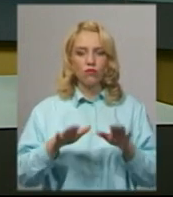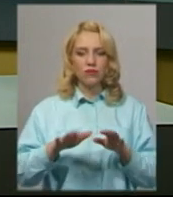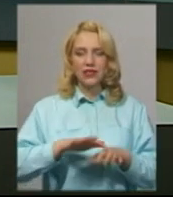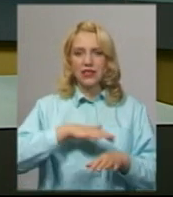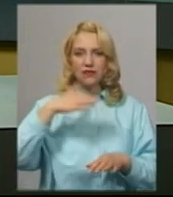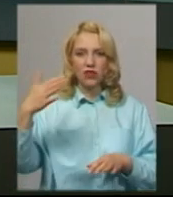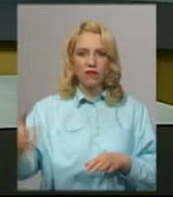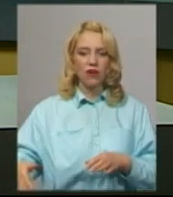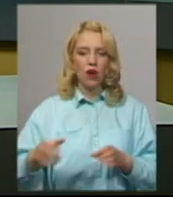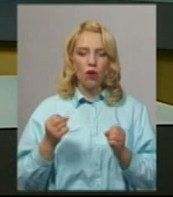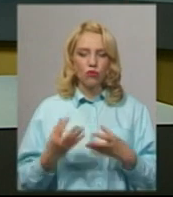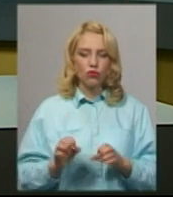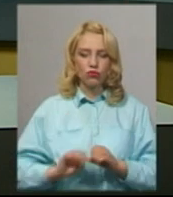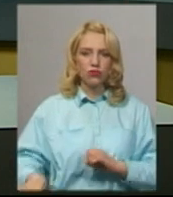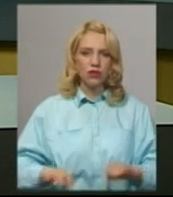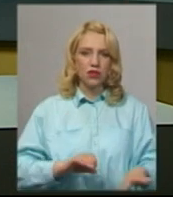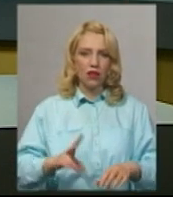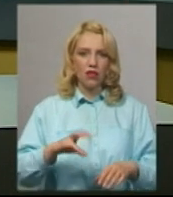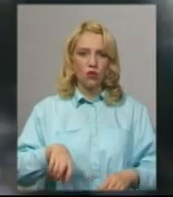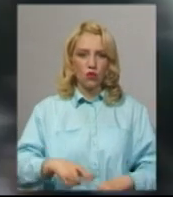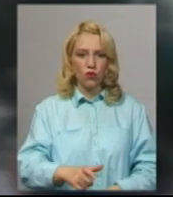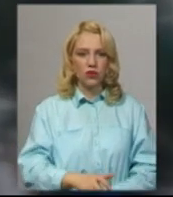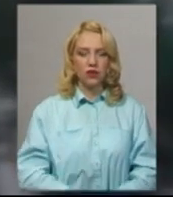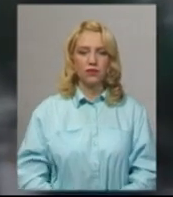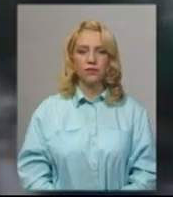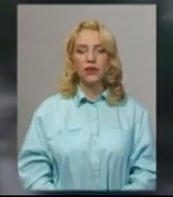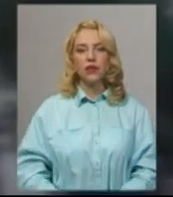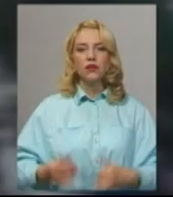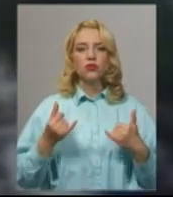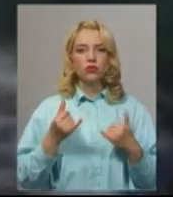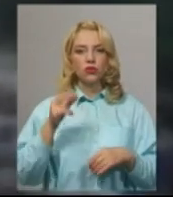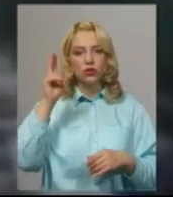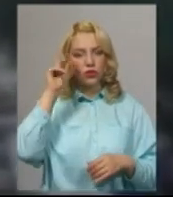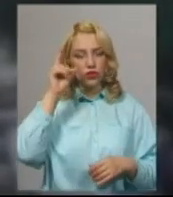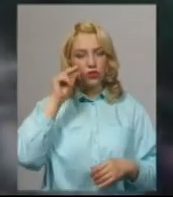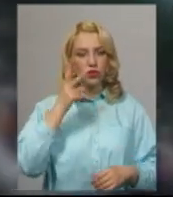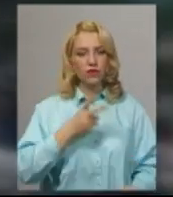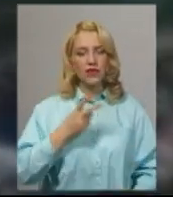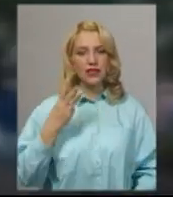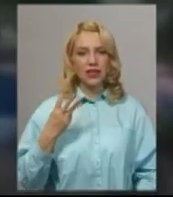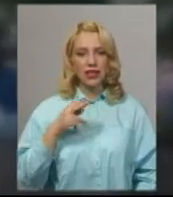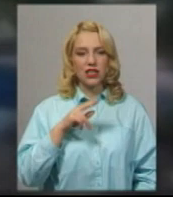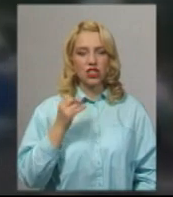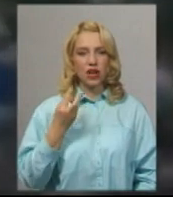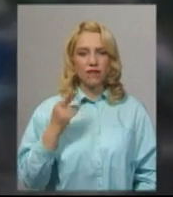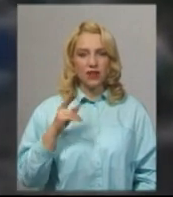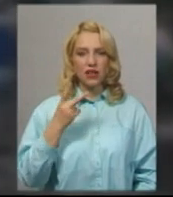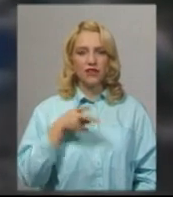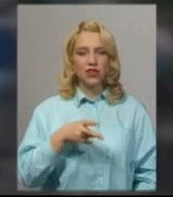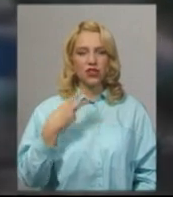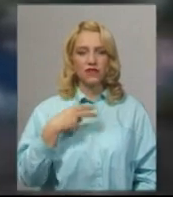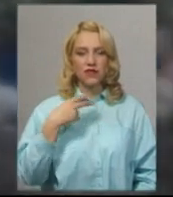скидали його дорогою. Подробиці в сюжеті. Сьогодні число 23 червня 2020